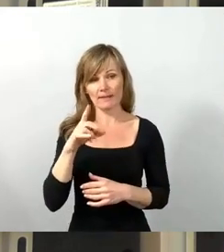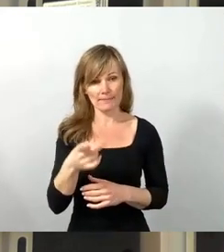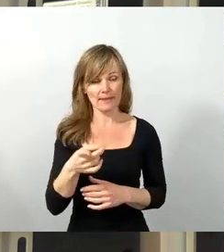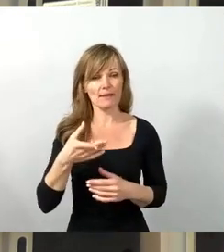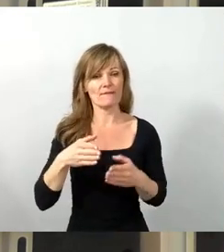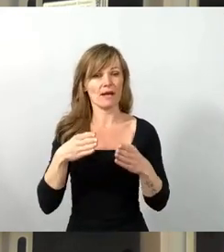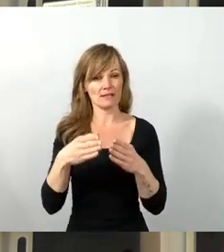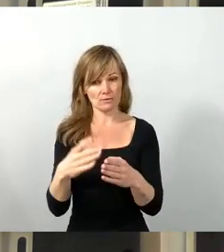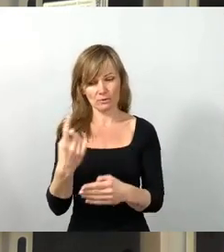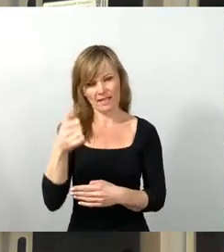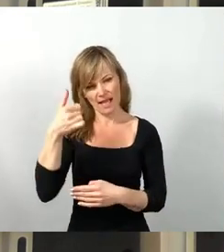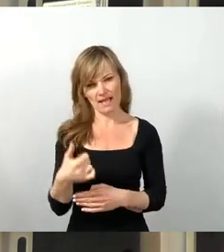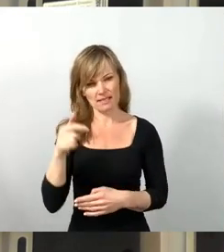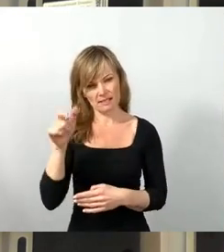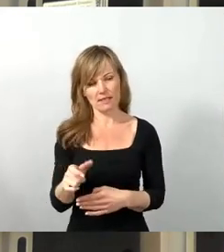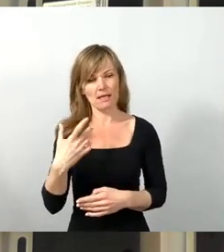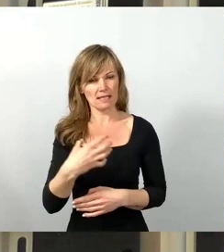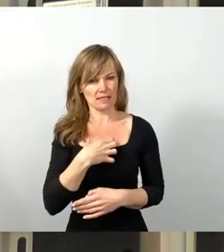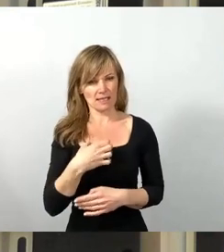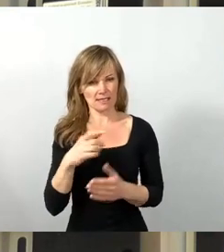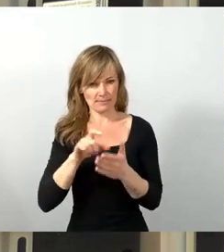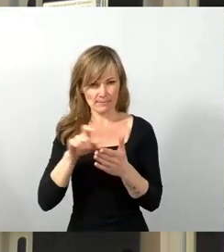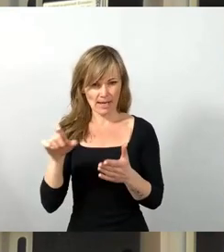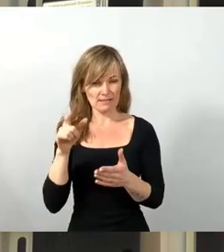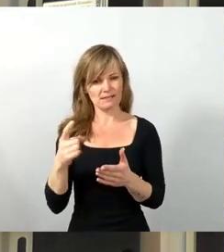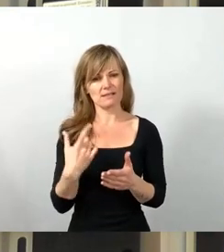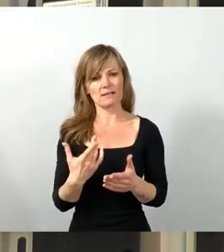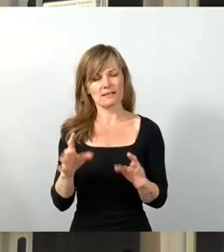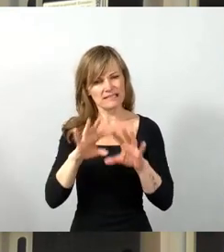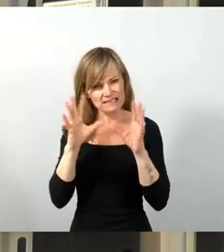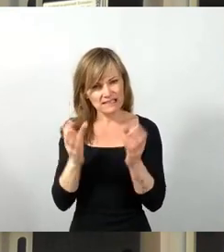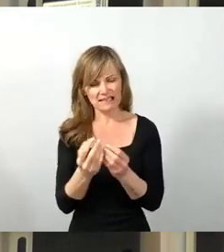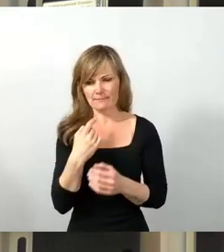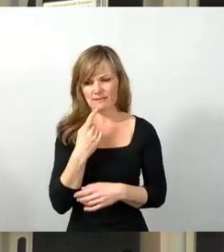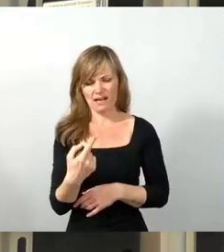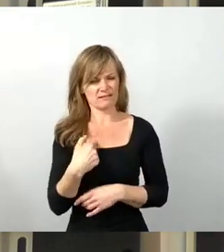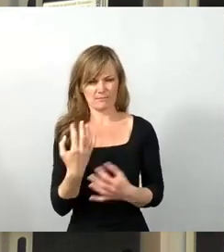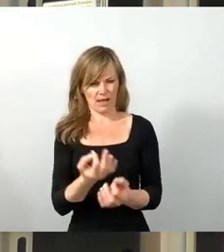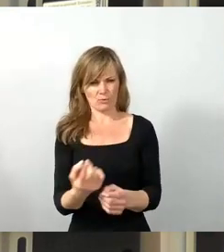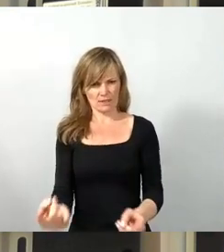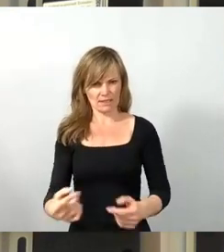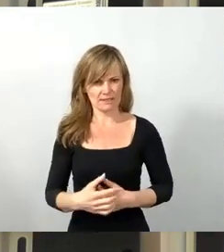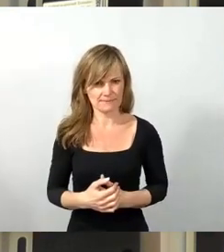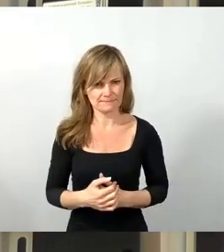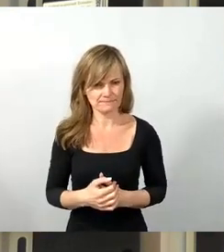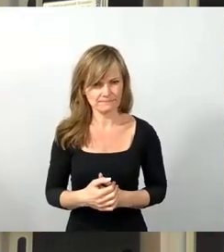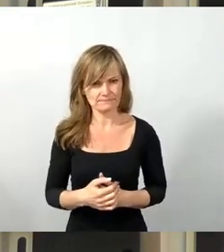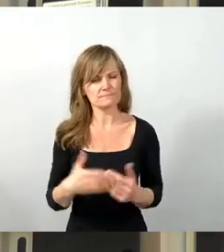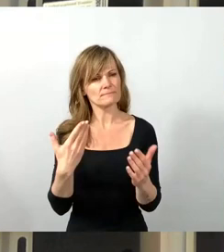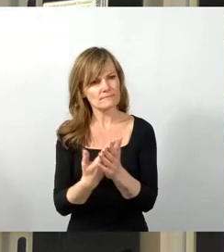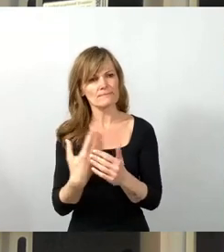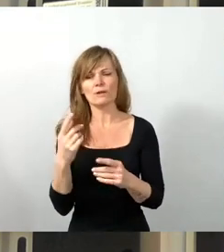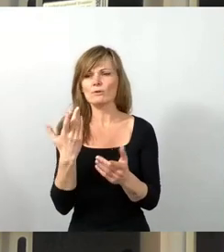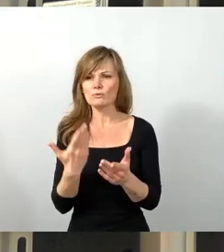Ersten, die den Dresdenpass als Ganzes infrage gestellt hat. Und damit auch das Signal gesendet hat,